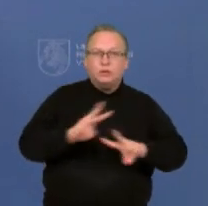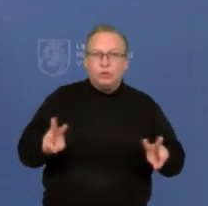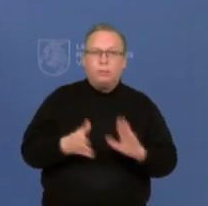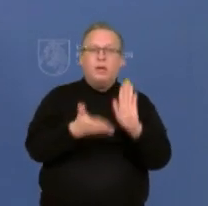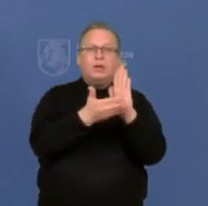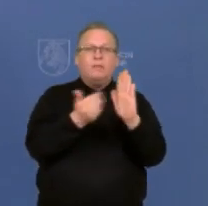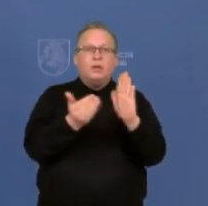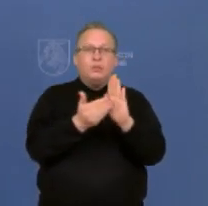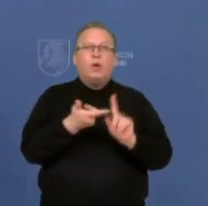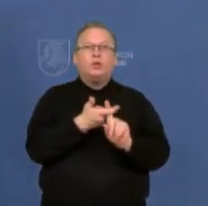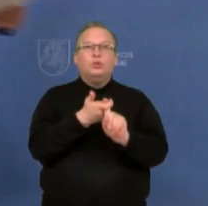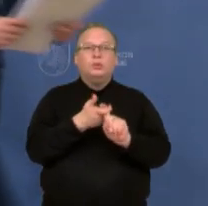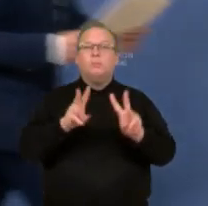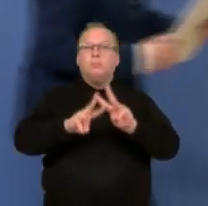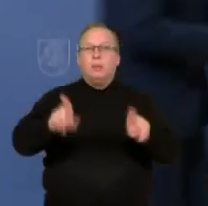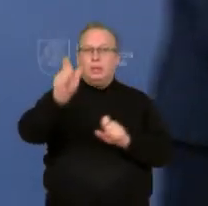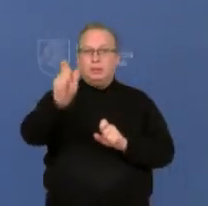ir kviečiame susisikimo ministrą.